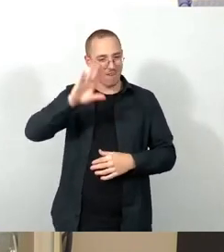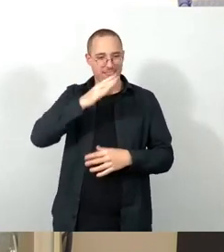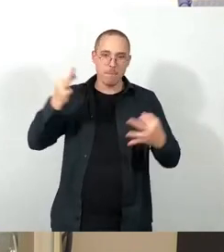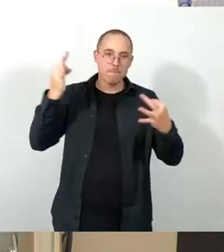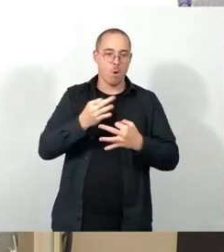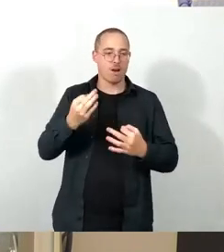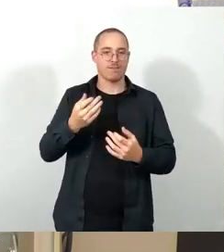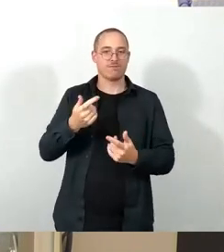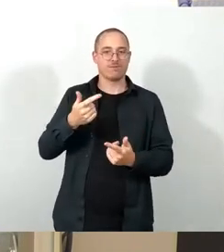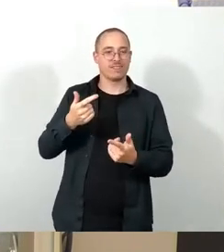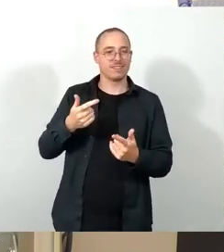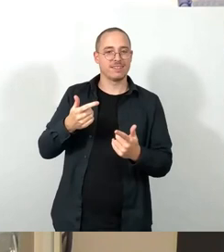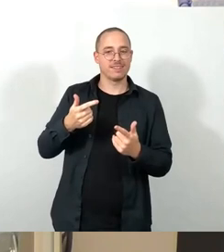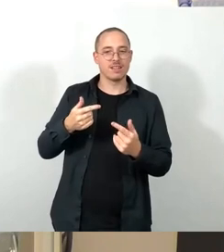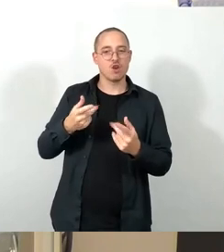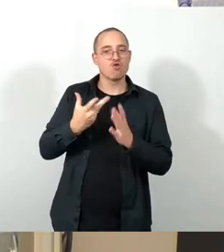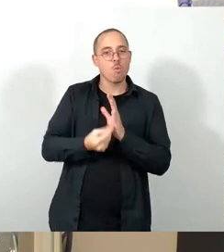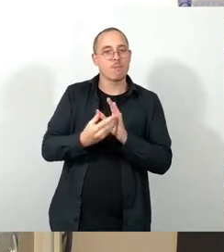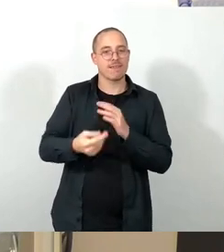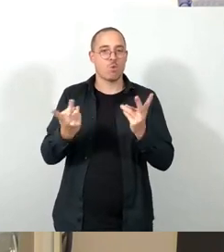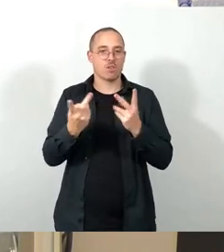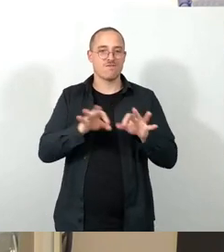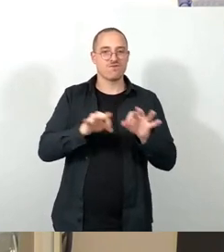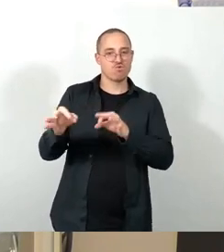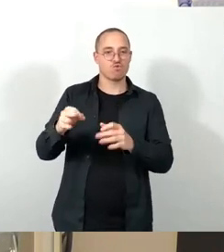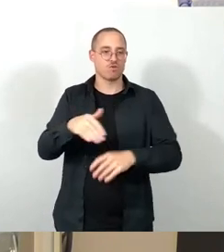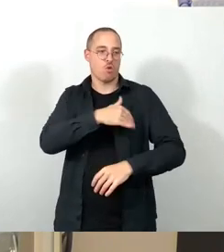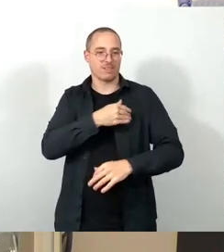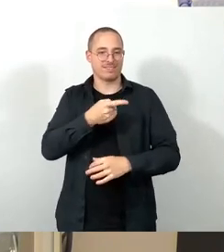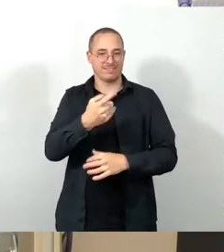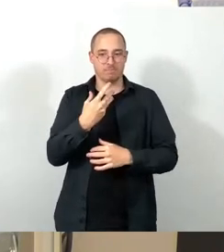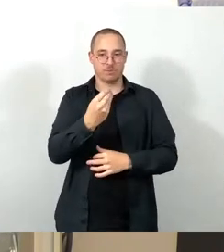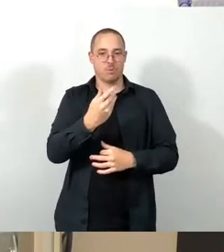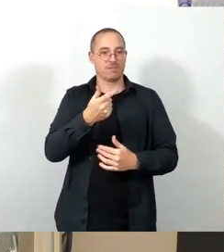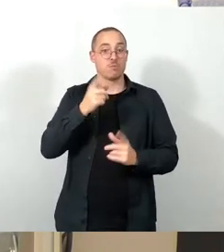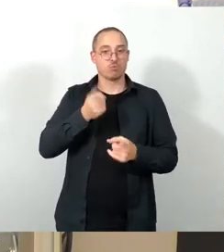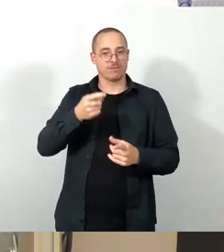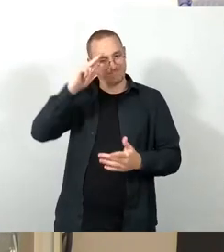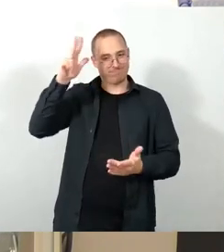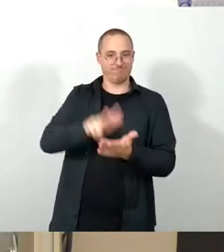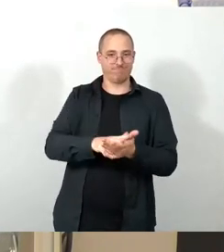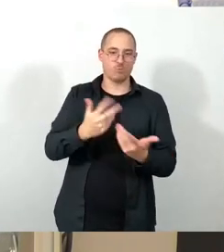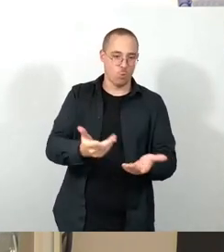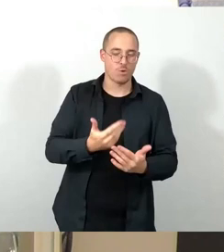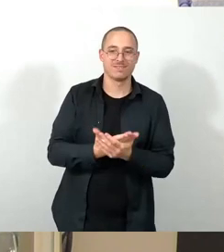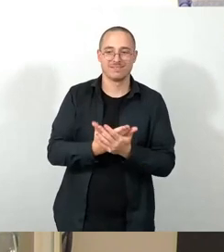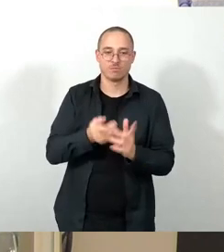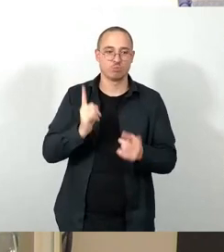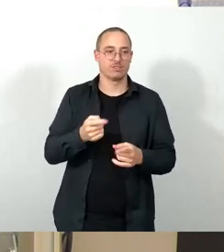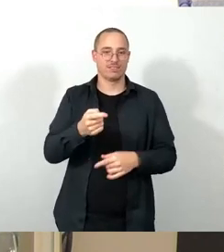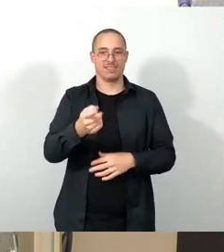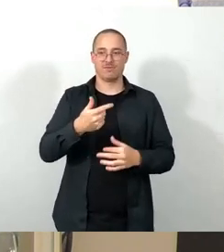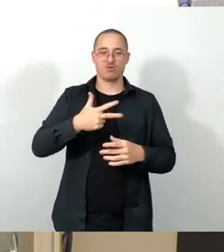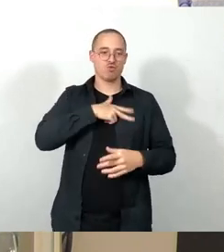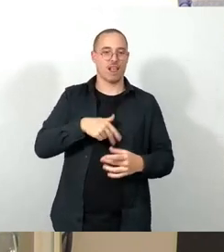teilweise zu bewerben oder Jobs zu bekommen und damit eben aus dem sozialen Leistungsbezug rauszukommen, halten wir es für wichtig, da Menschen mit